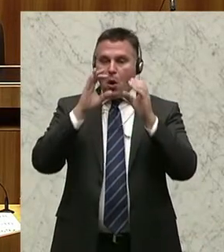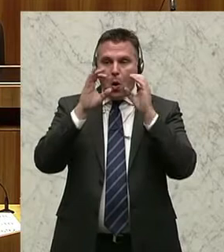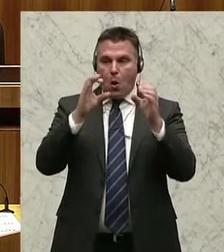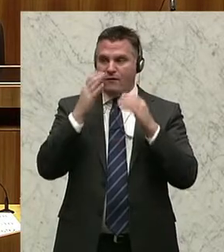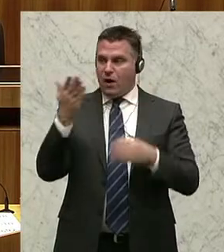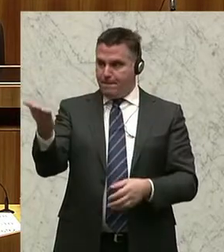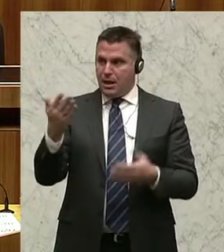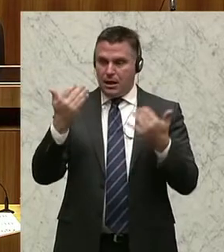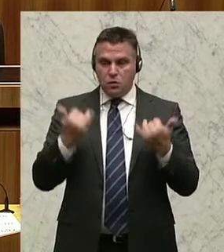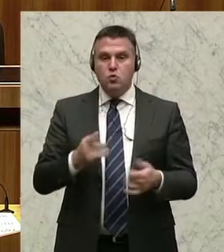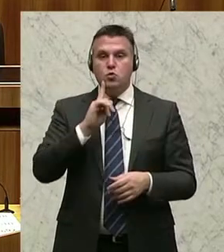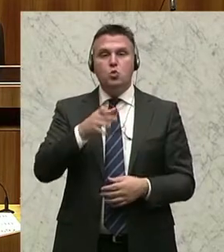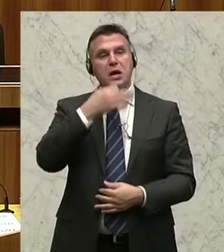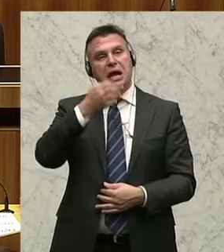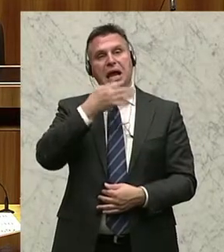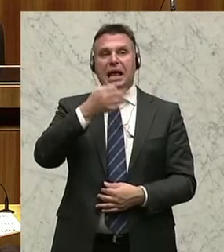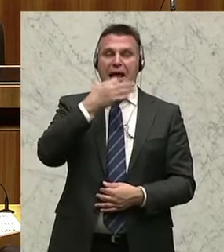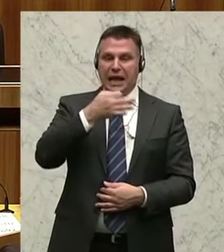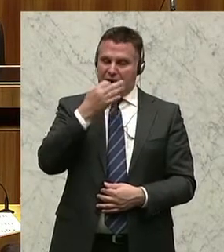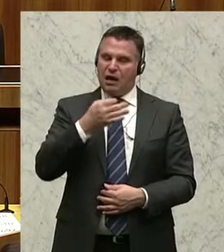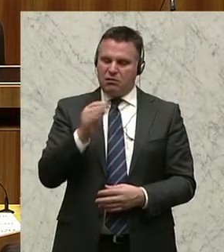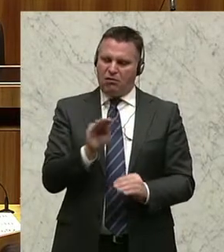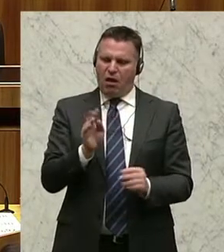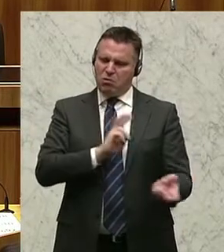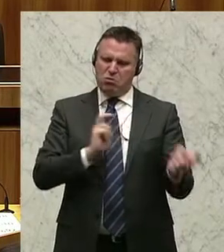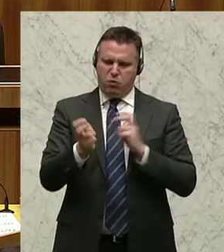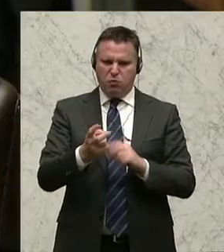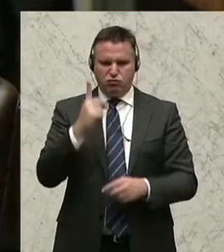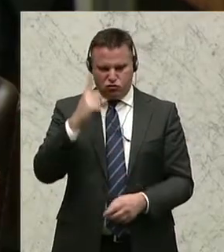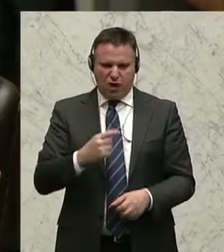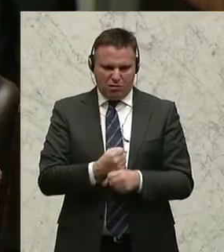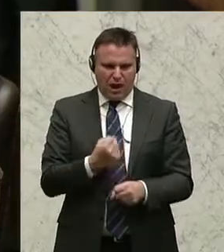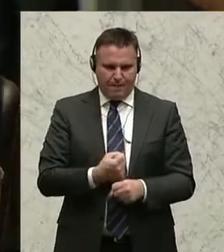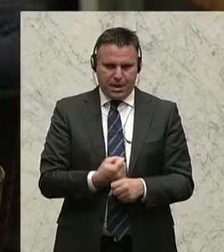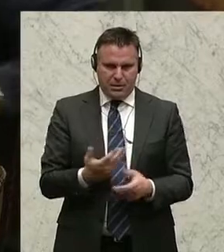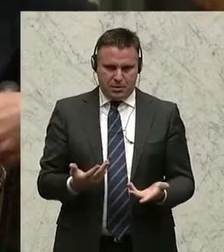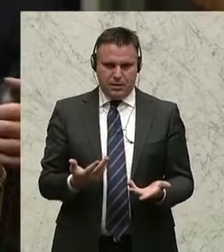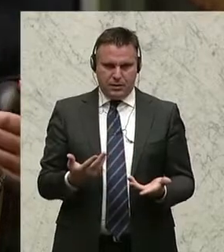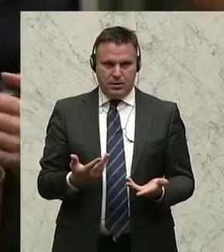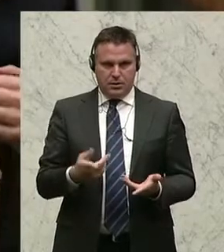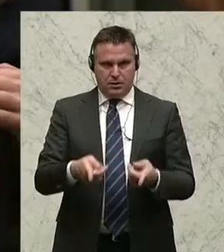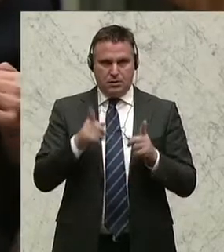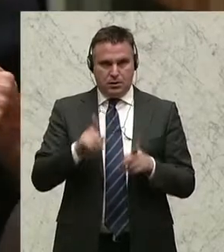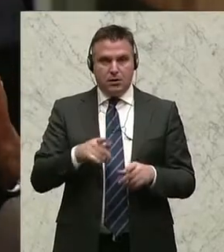das endlich vom Reden einmal, dass man endlich einmal zum Tun kommt. Denn bei